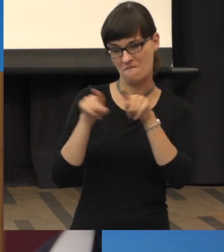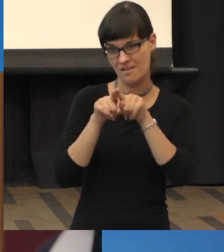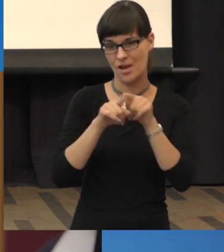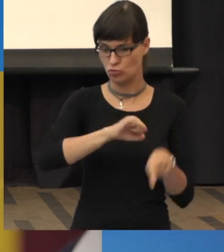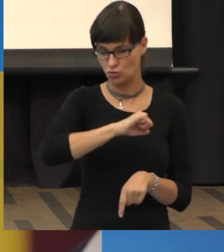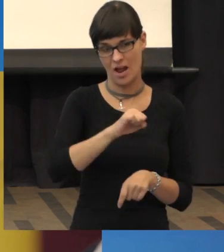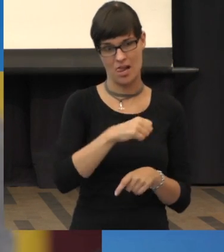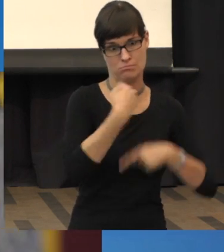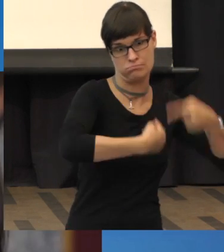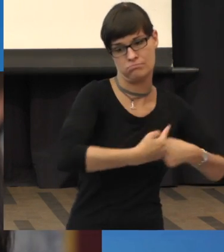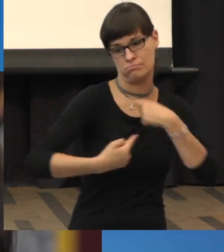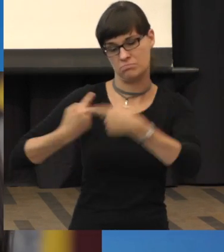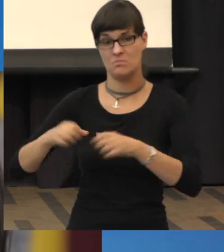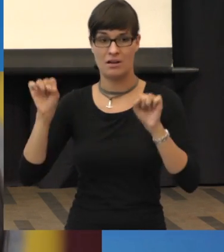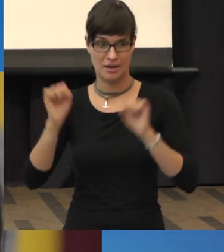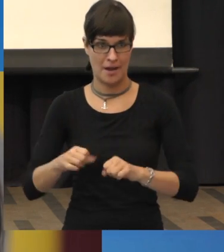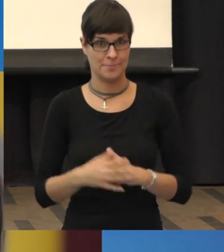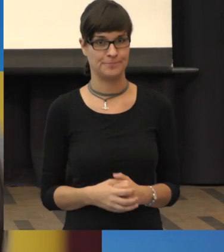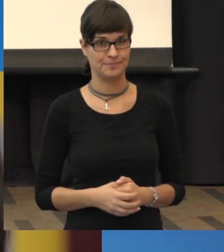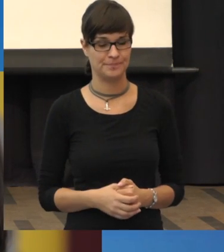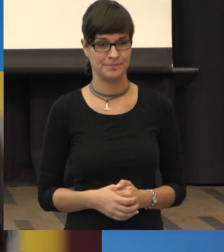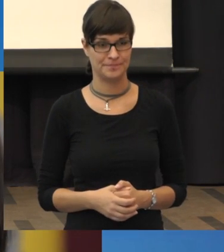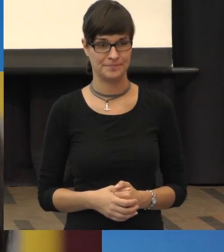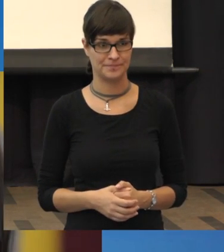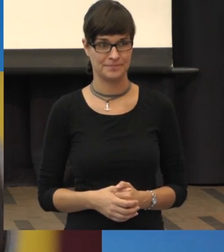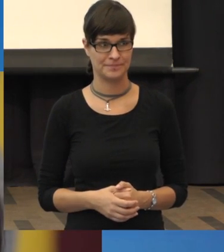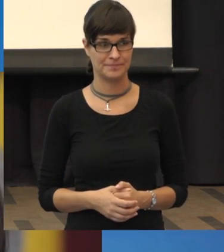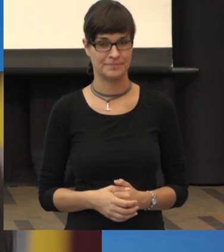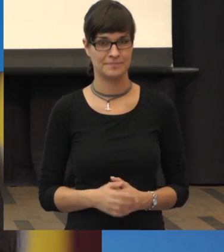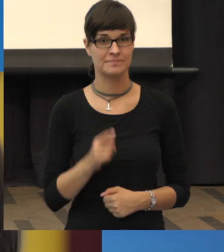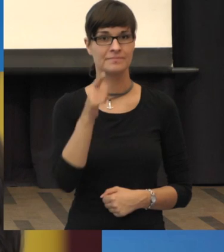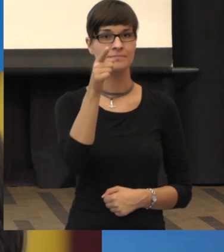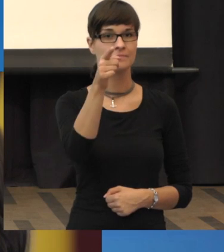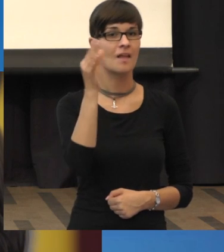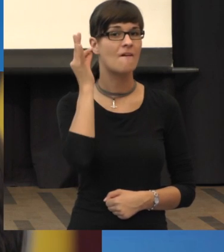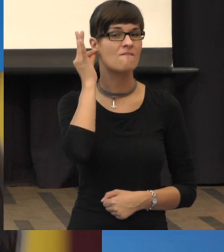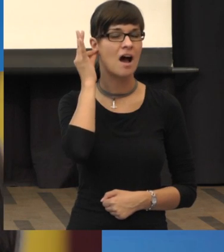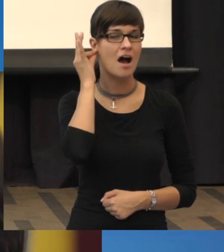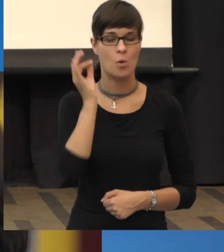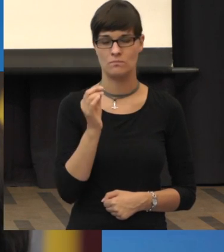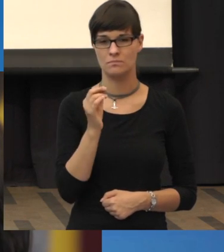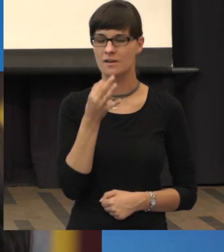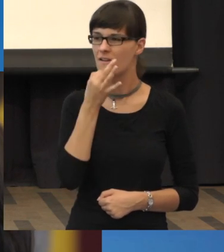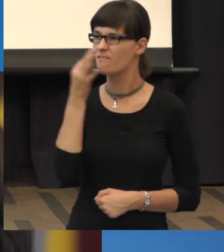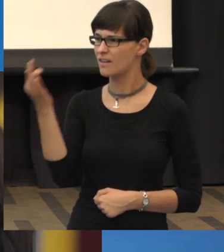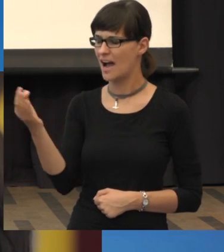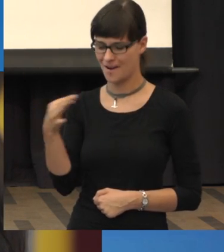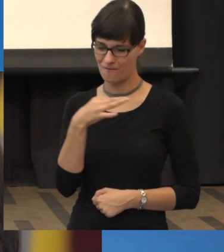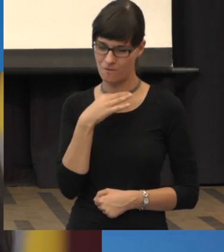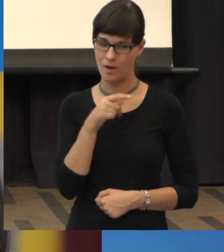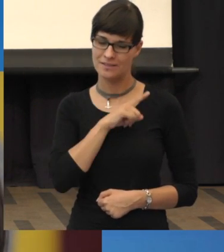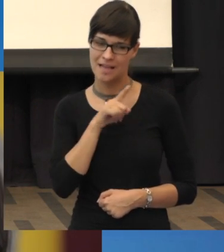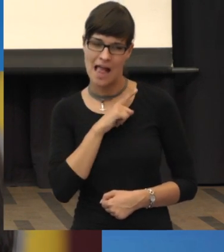Dann noch eine Frage, vielleicht für mich ein bisschen zum Einschätzen, beruhigen, wie auch immer.